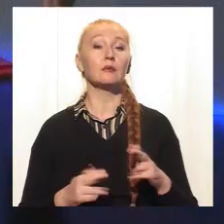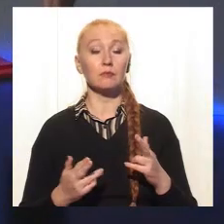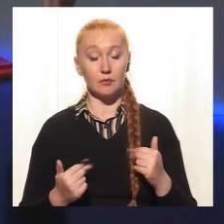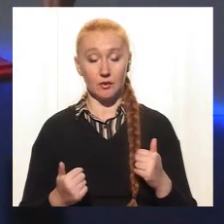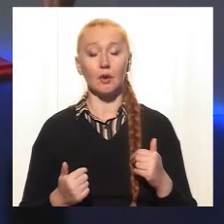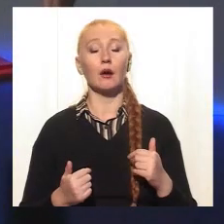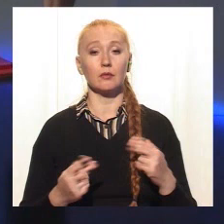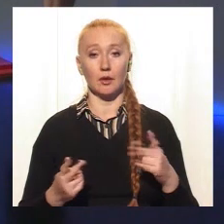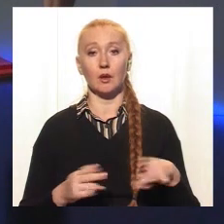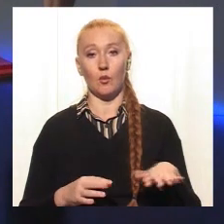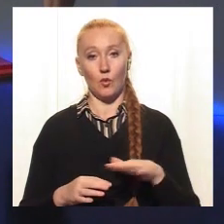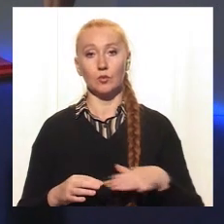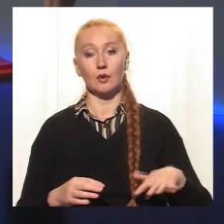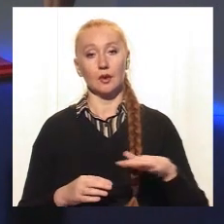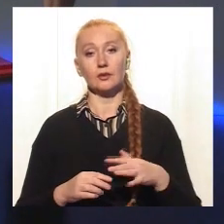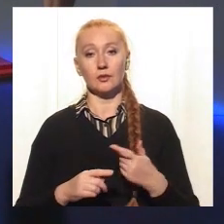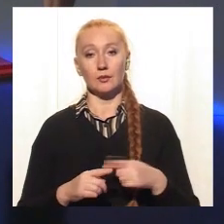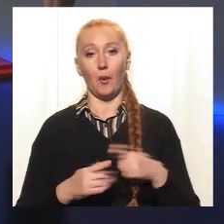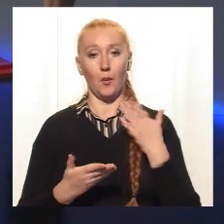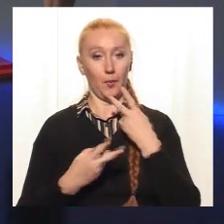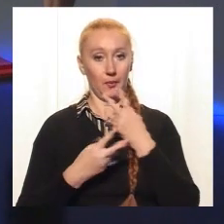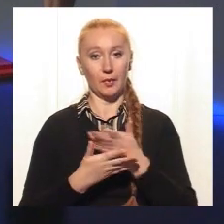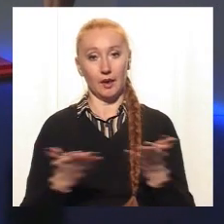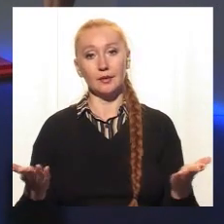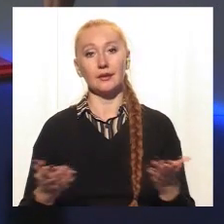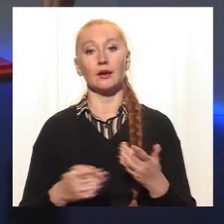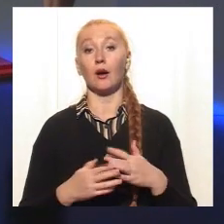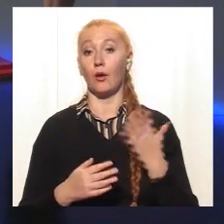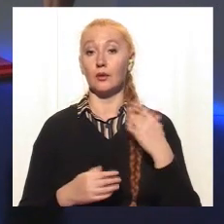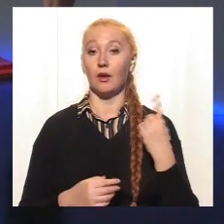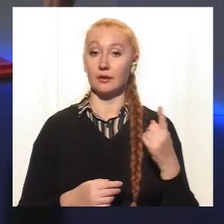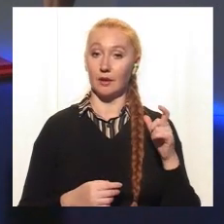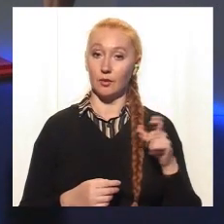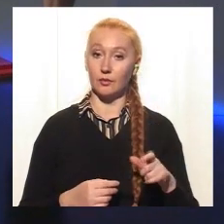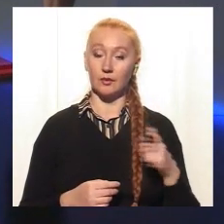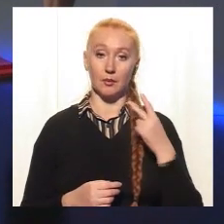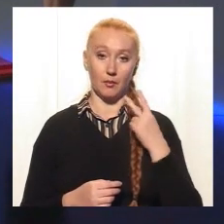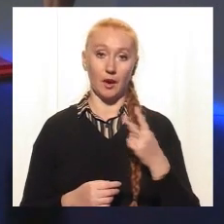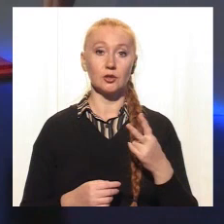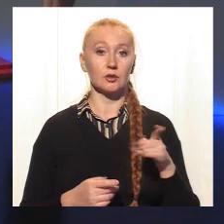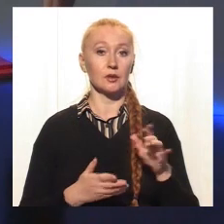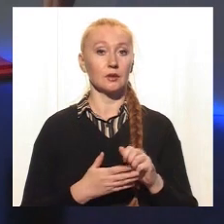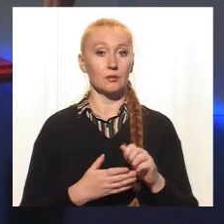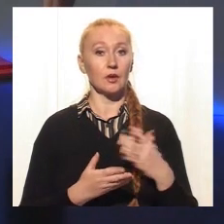майданчики повинні стати таким прикладом, коли одна людина бачить, як інша займається зі своєю собакою,